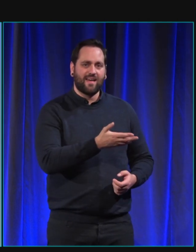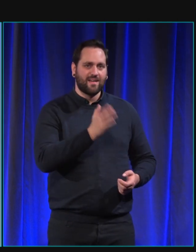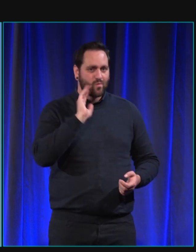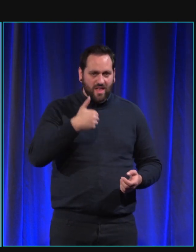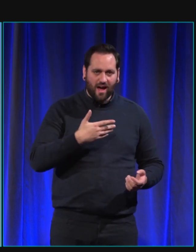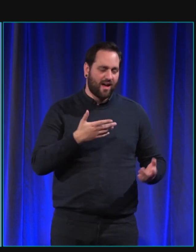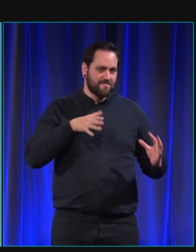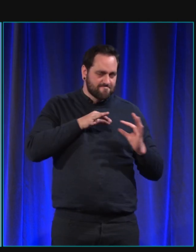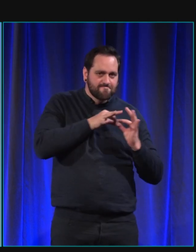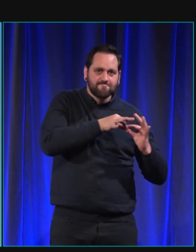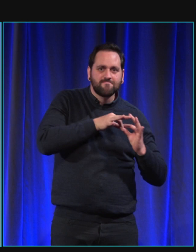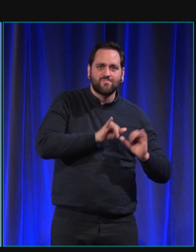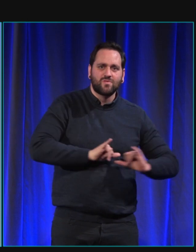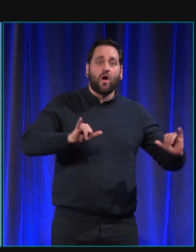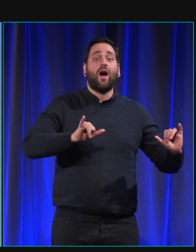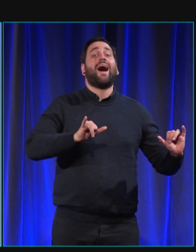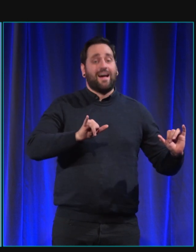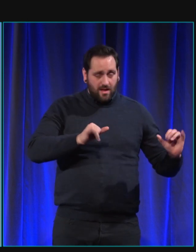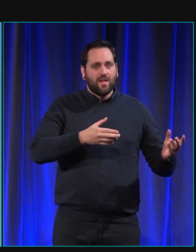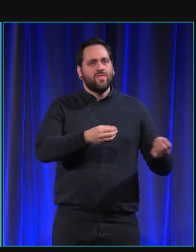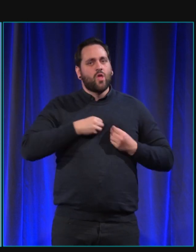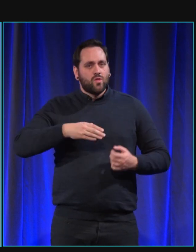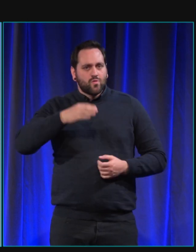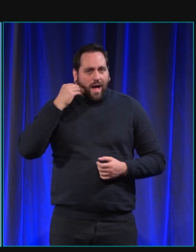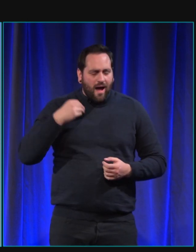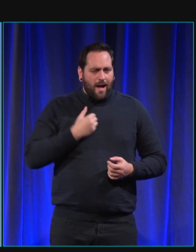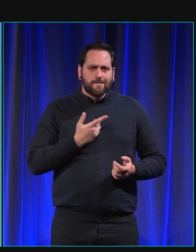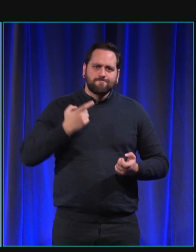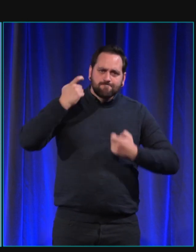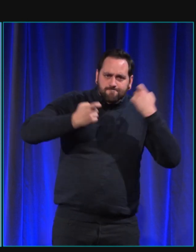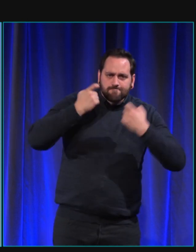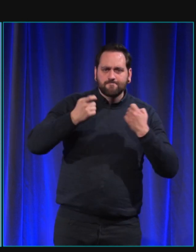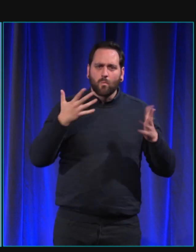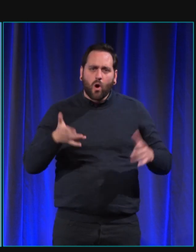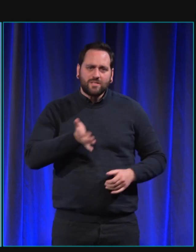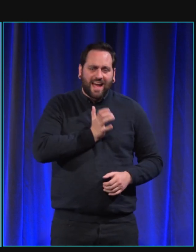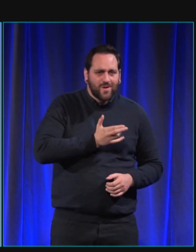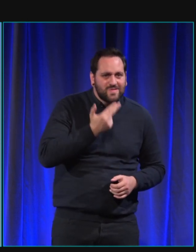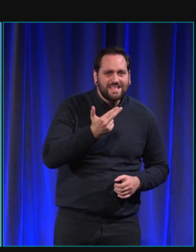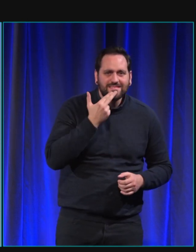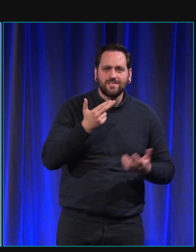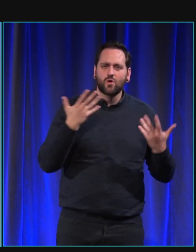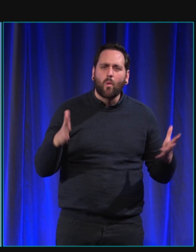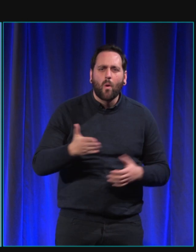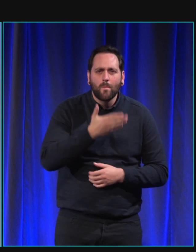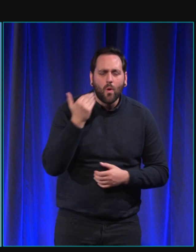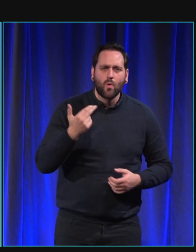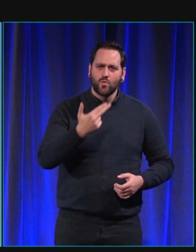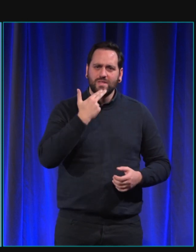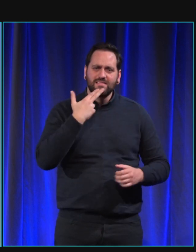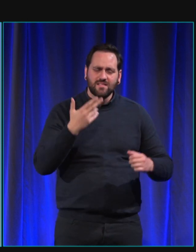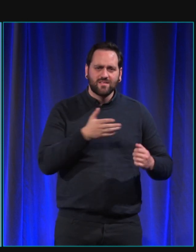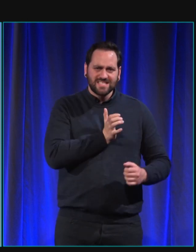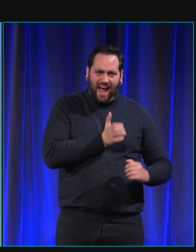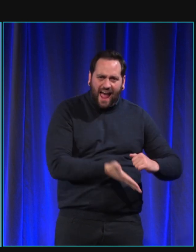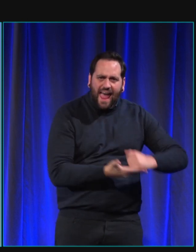créer de nouvelles utilisations, si j'ose dire, des chiens, c'est-à-dire en quoi le chien peut aider l'humain maintenant dans